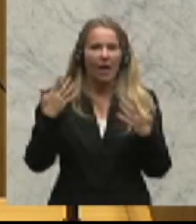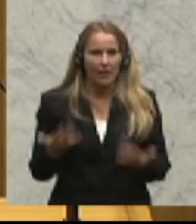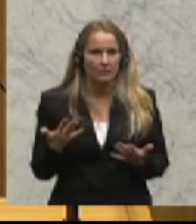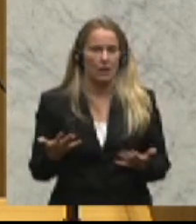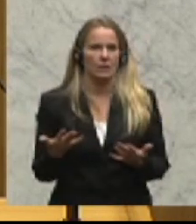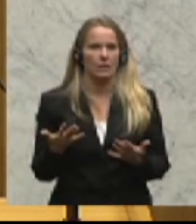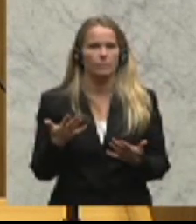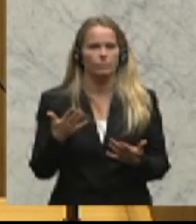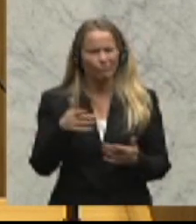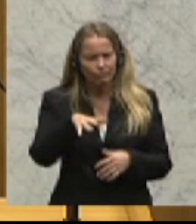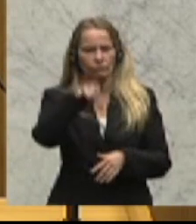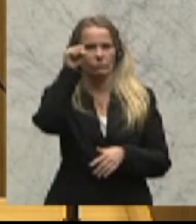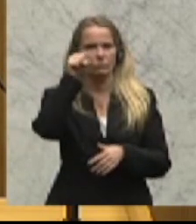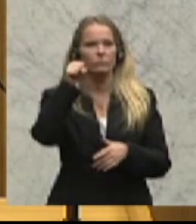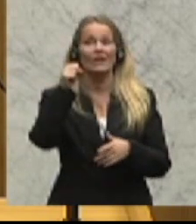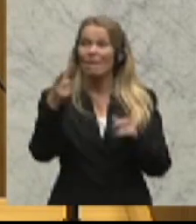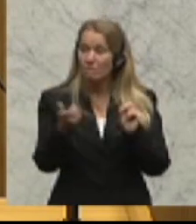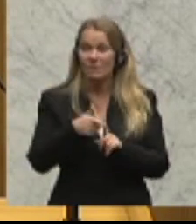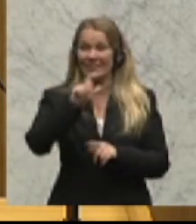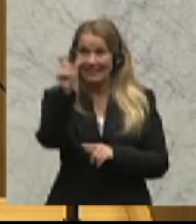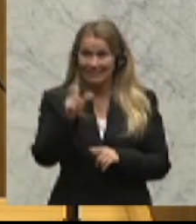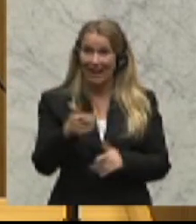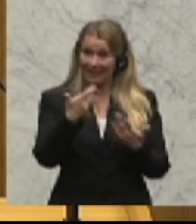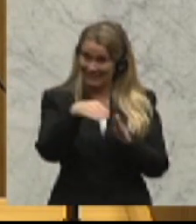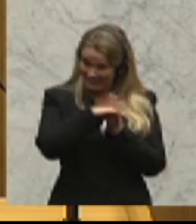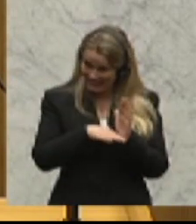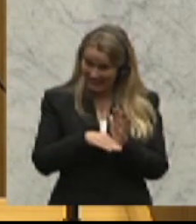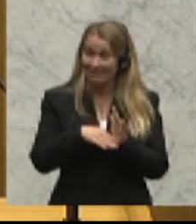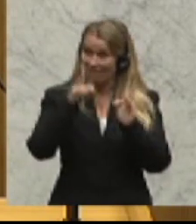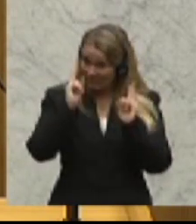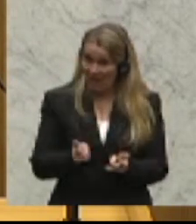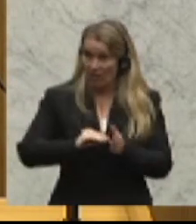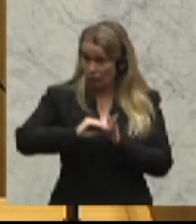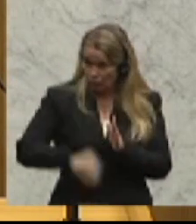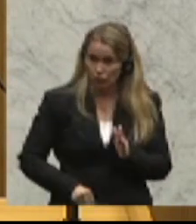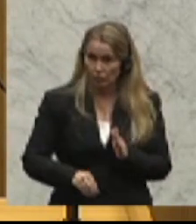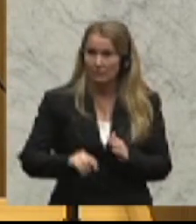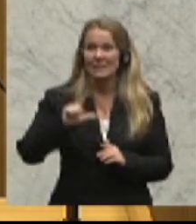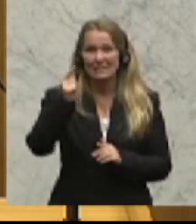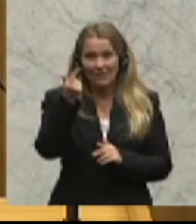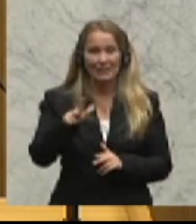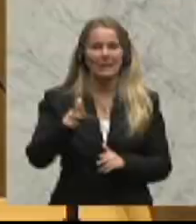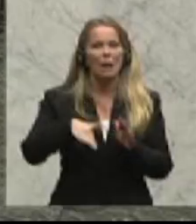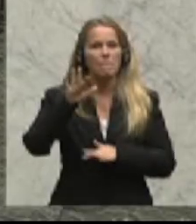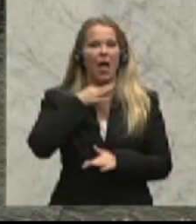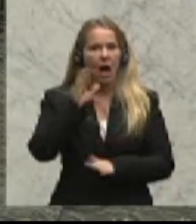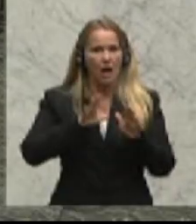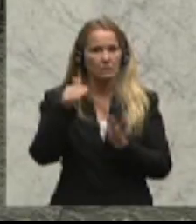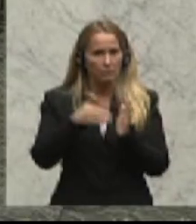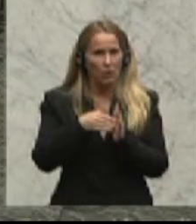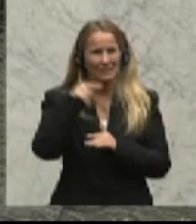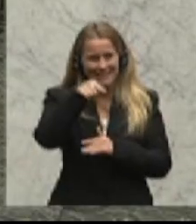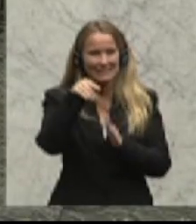erkennen, dass wenn Italien dieses Gesetz verabschiedet, es eine Zweidrittelmehrheit braucht, um dieses